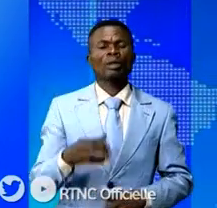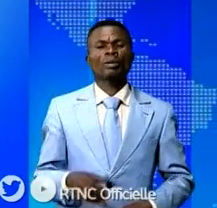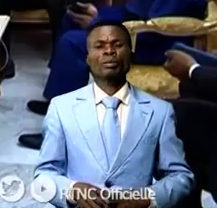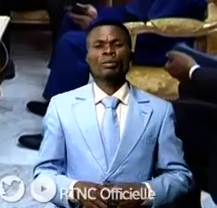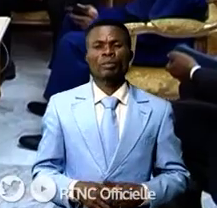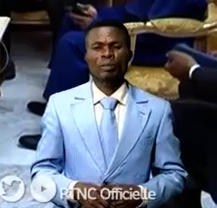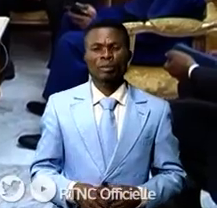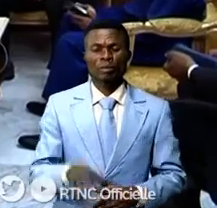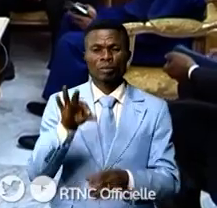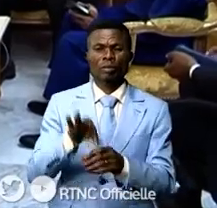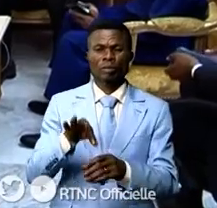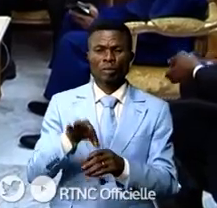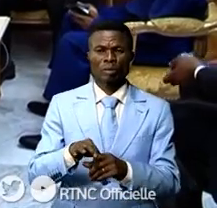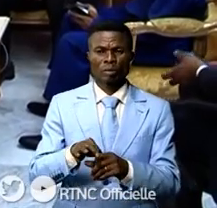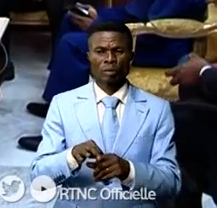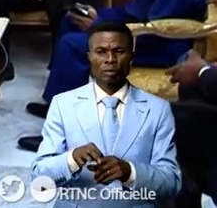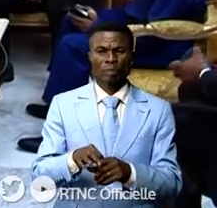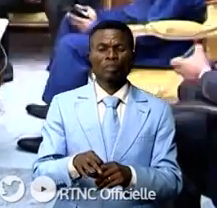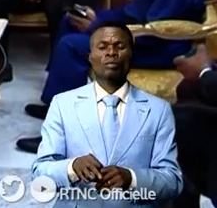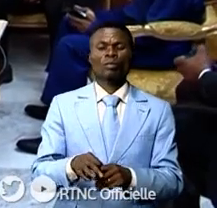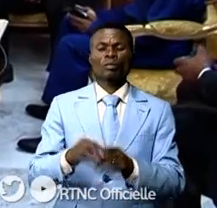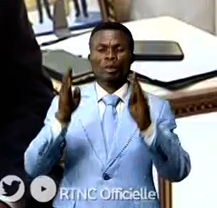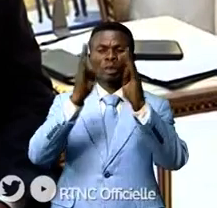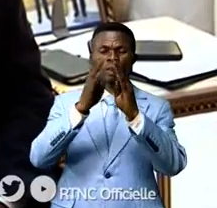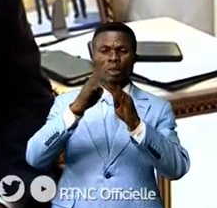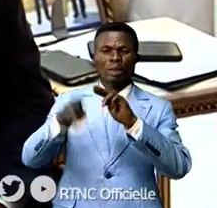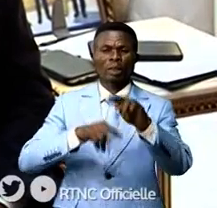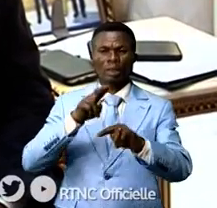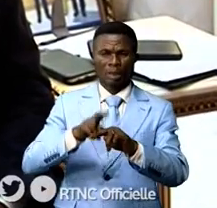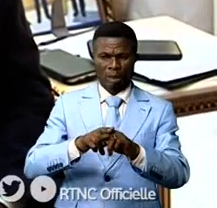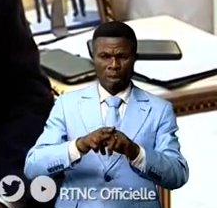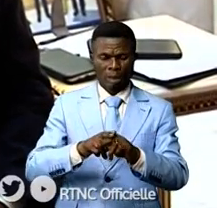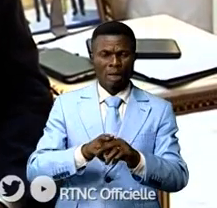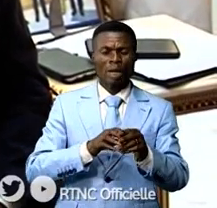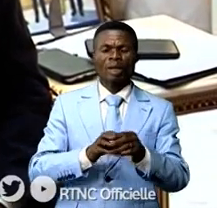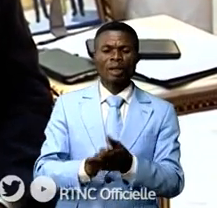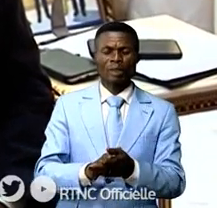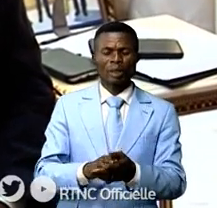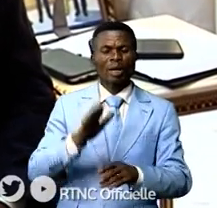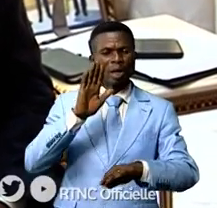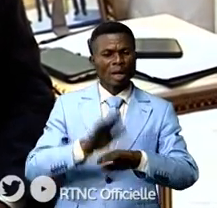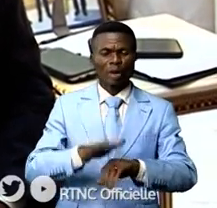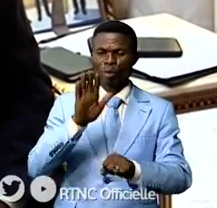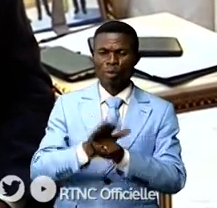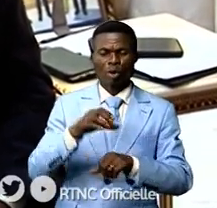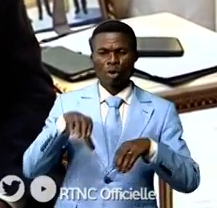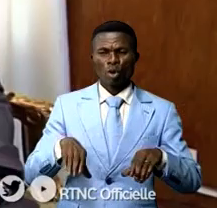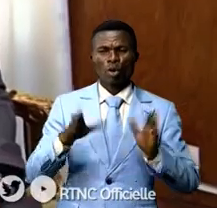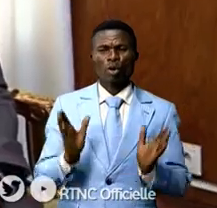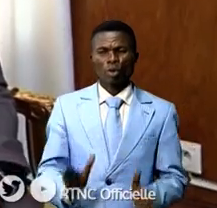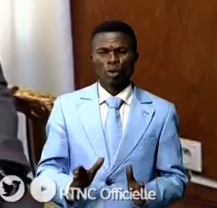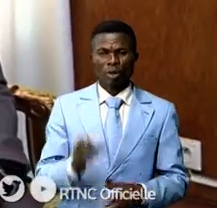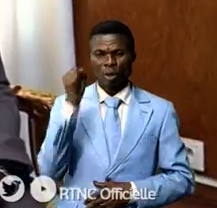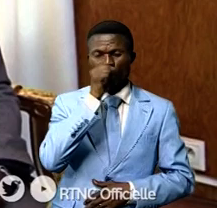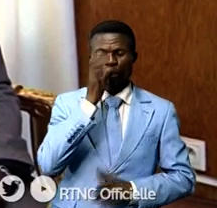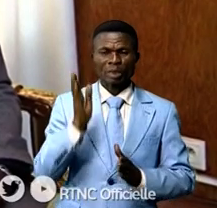L'élection du nouveau bureau à l'Assemblée nationale ne cesse de rejure plus d'un Congolais. L'artiste musicien congolais Noël Nguyen Mamakanda